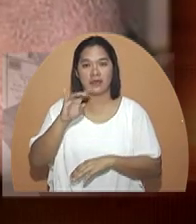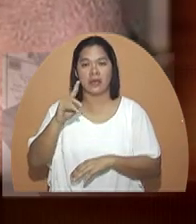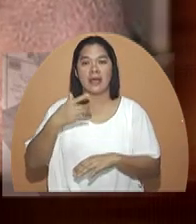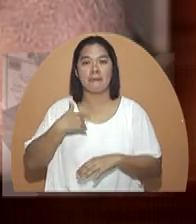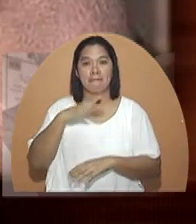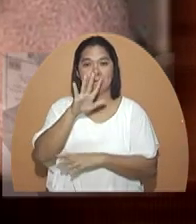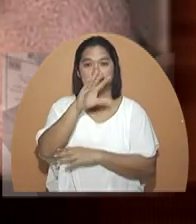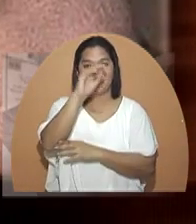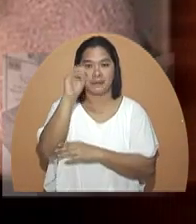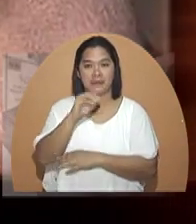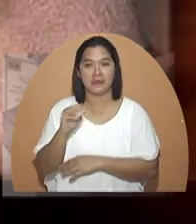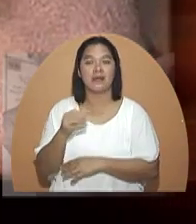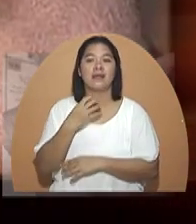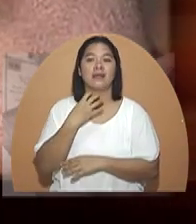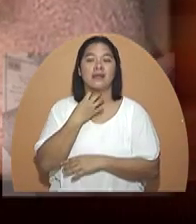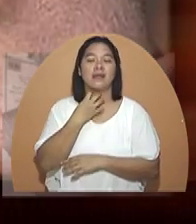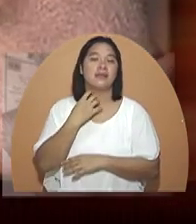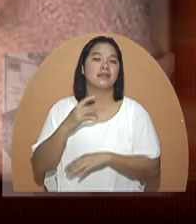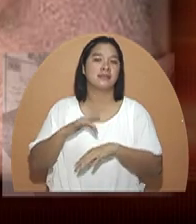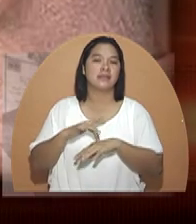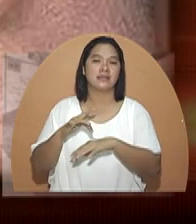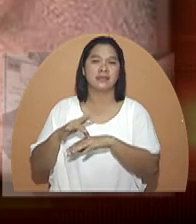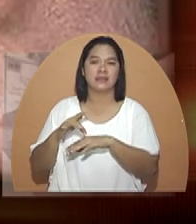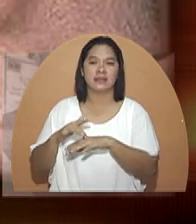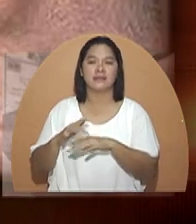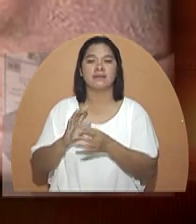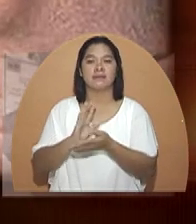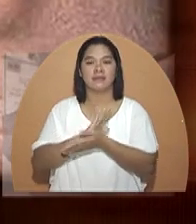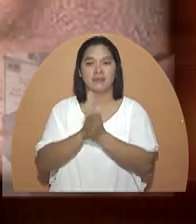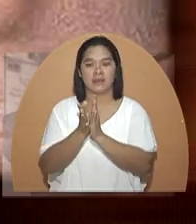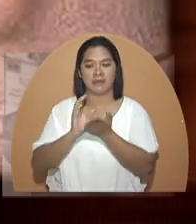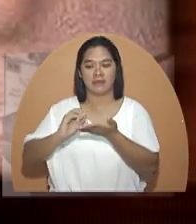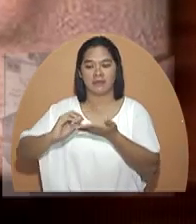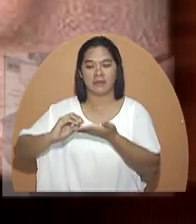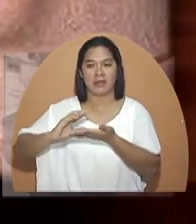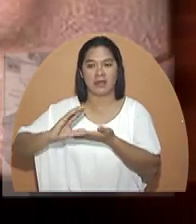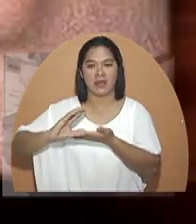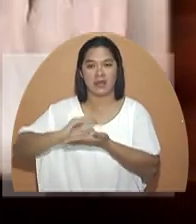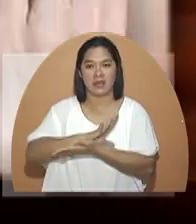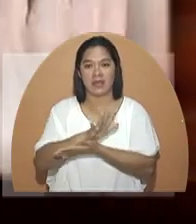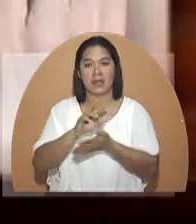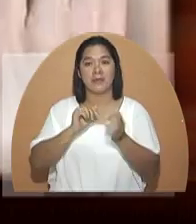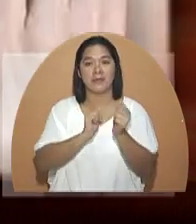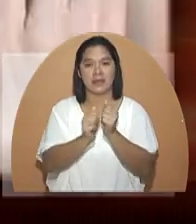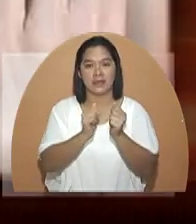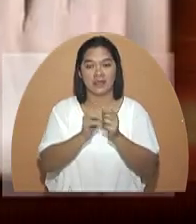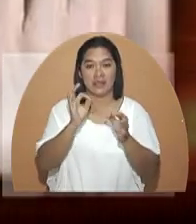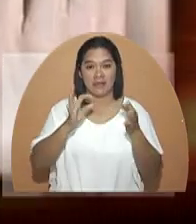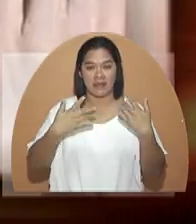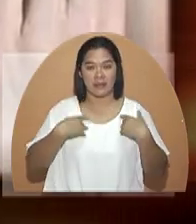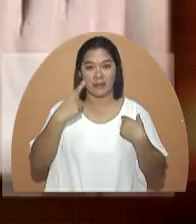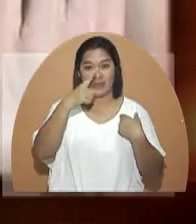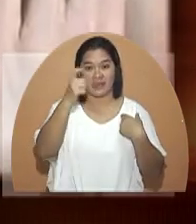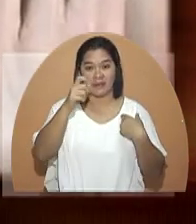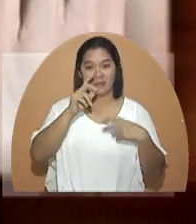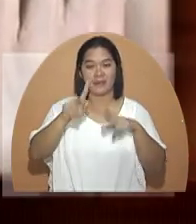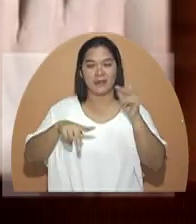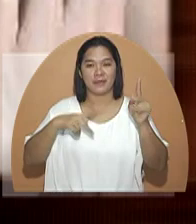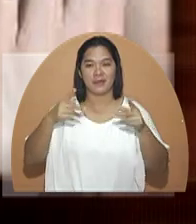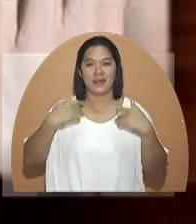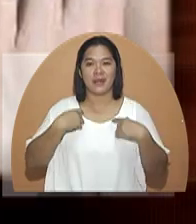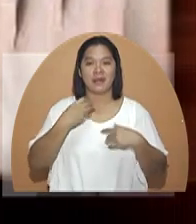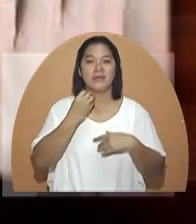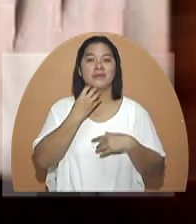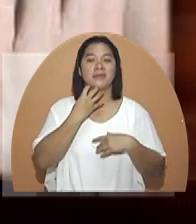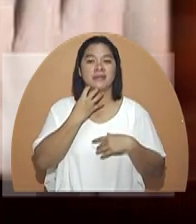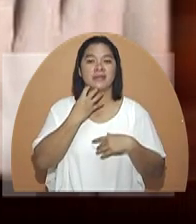Halos 5% ng mga bukol na nakakapas sa thyroid ay cancerous. Ang ibig sabihin nito kung meron isandaan